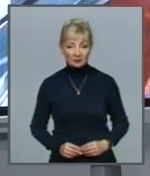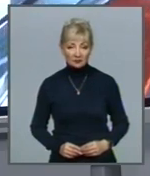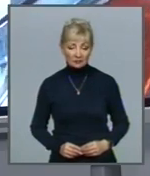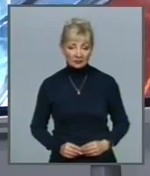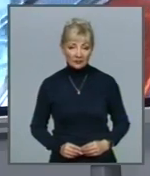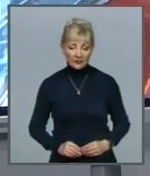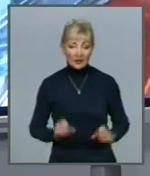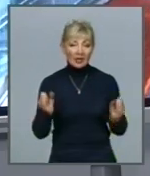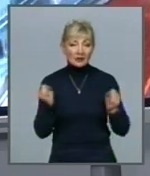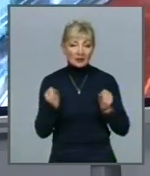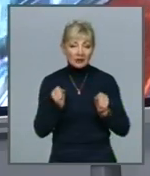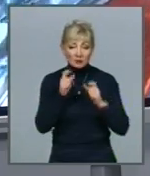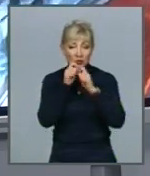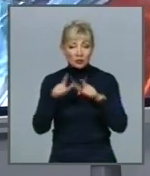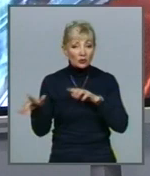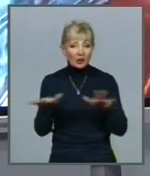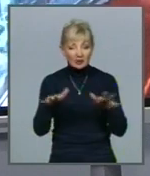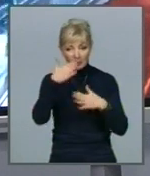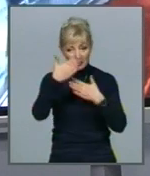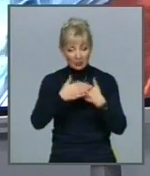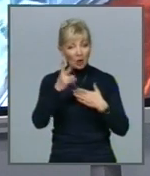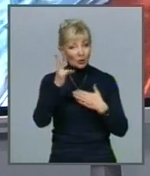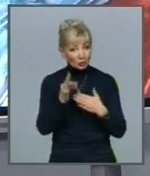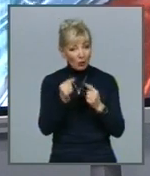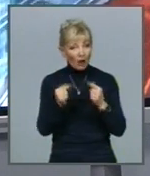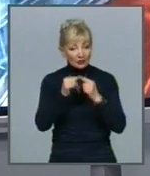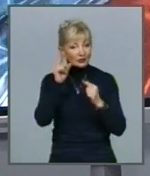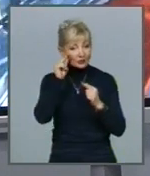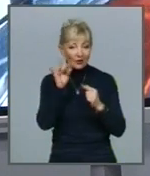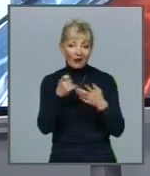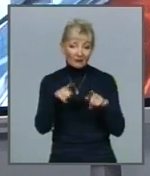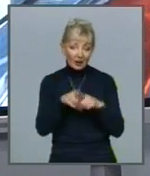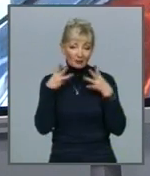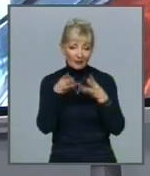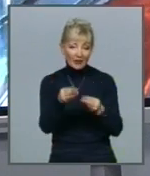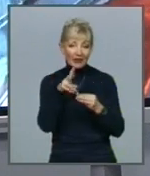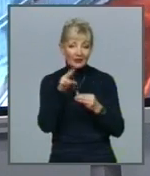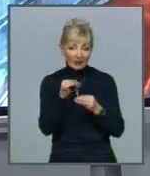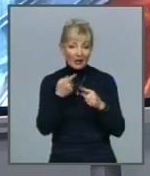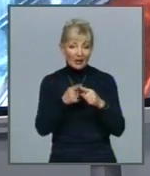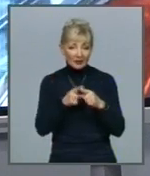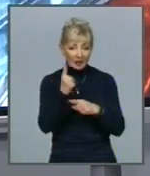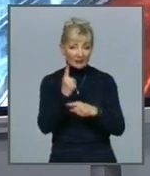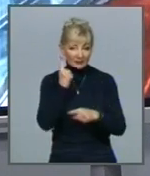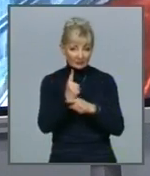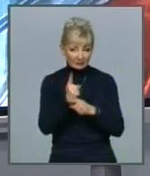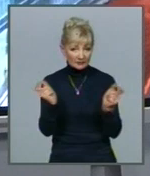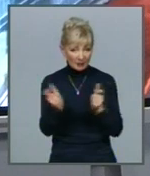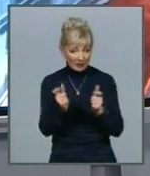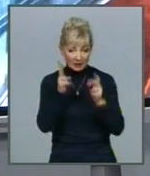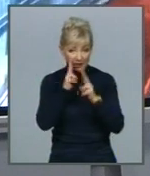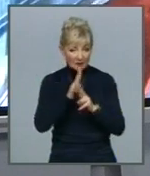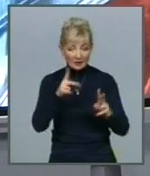Зимові шкільні канікули наближаються Однак конкретні дати, а також те, чи вплине на них імовірний локдаун, залишається невідомими,